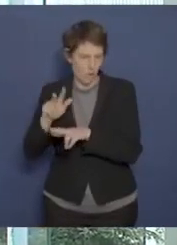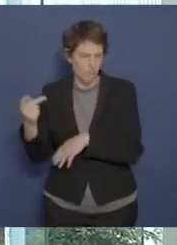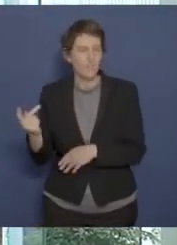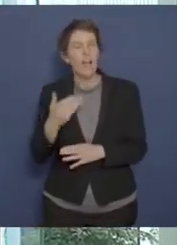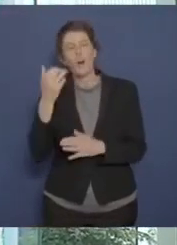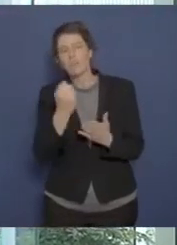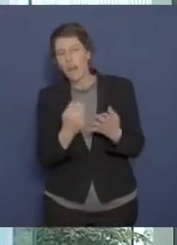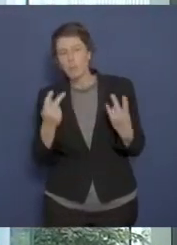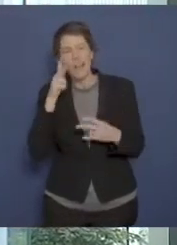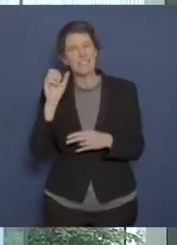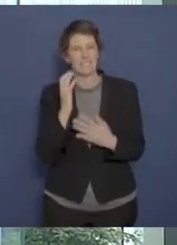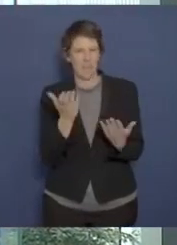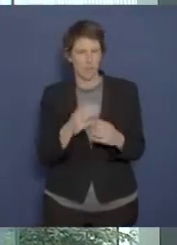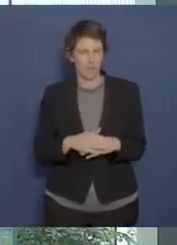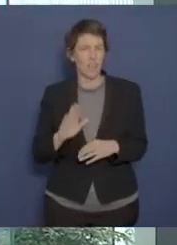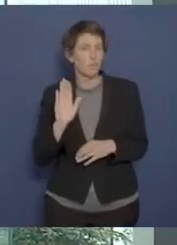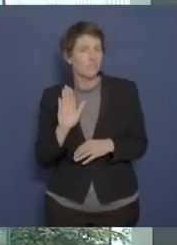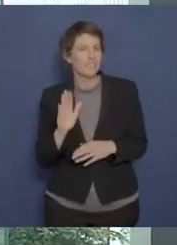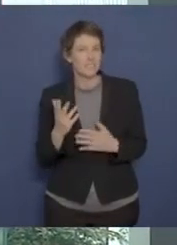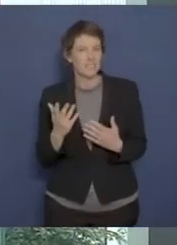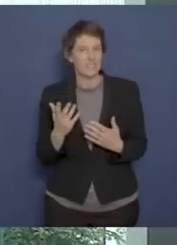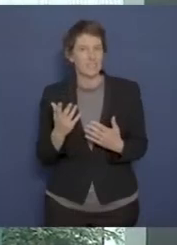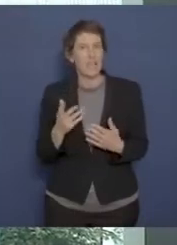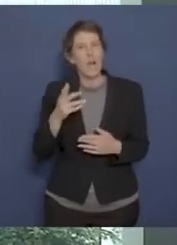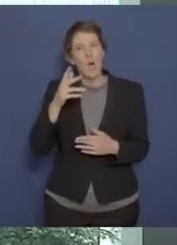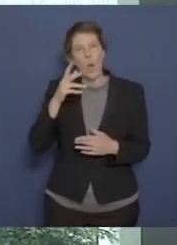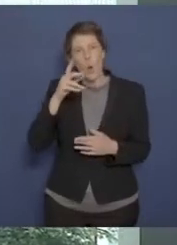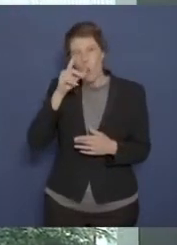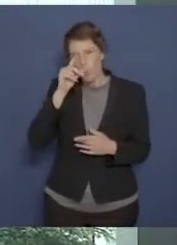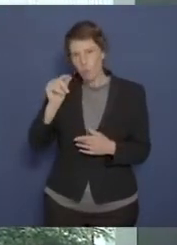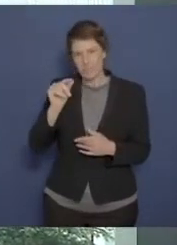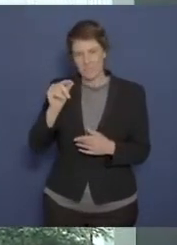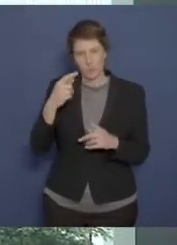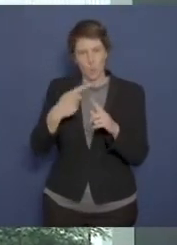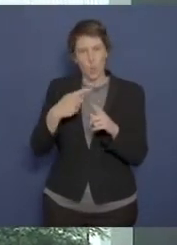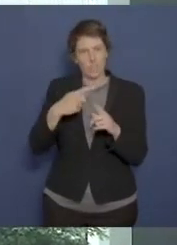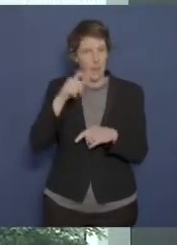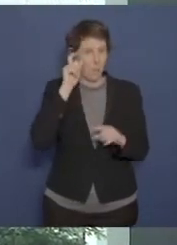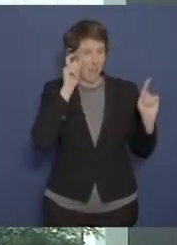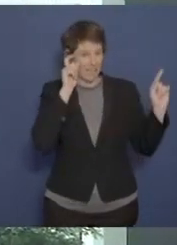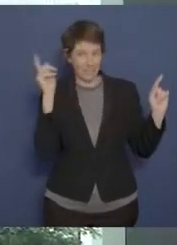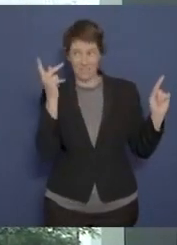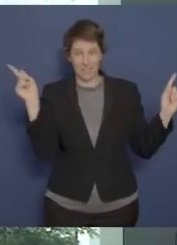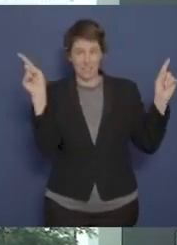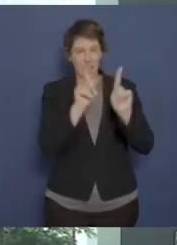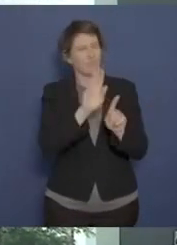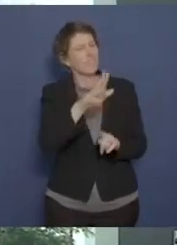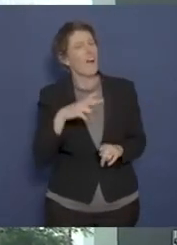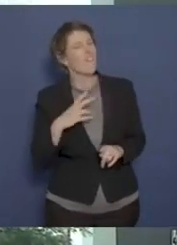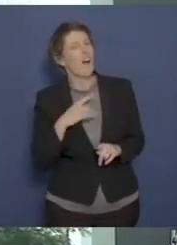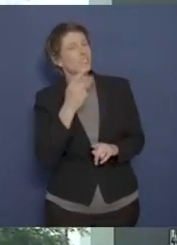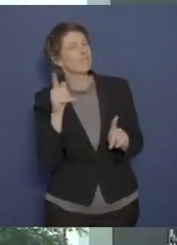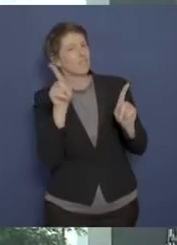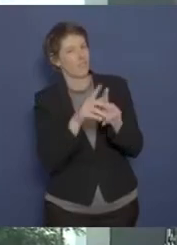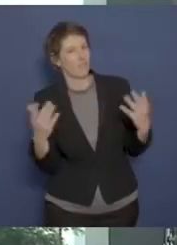Sie, Herr Seibert. Was erwartet die Bundesregierung von dem Treffen von Putin und Biden? Ist eine Entspannung zwischen Russland und dem Westen